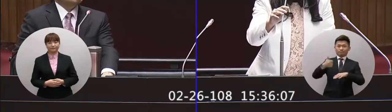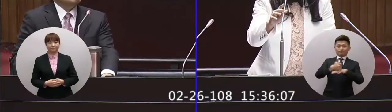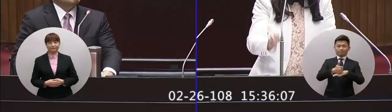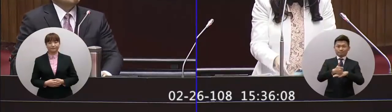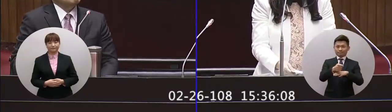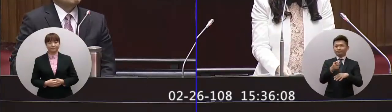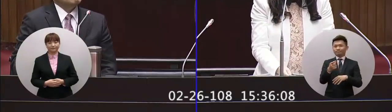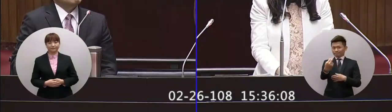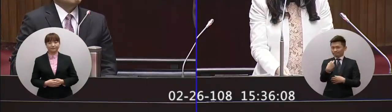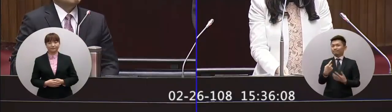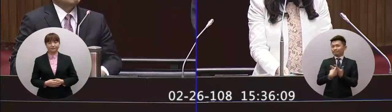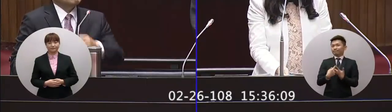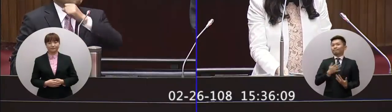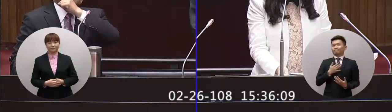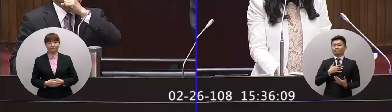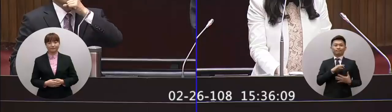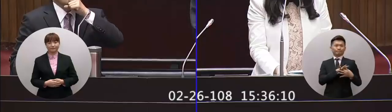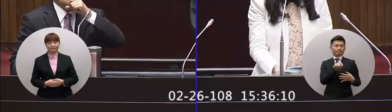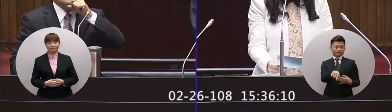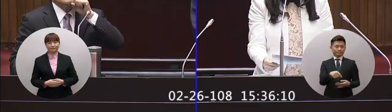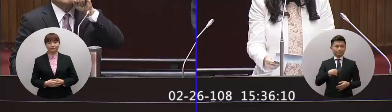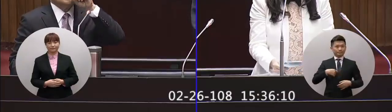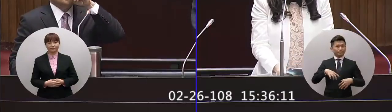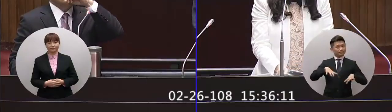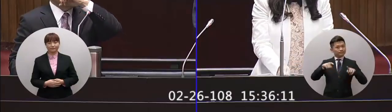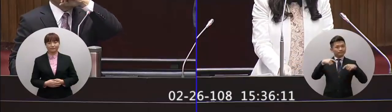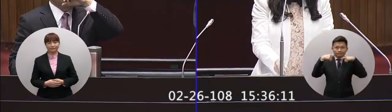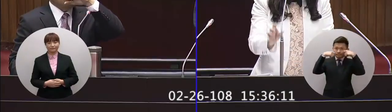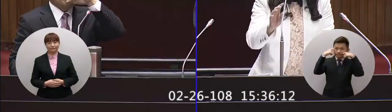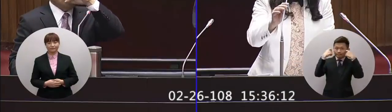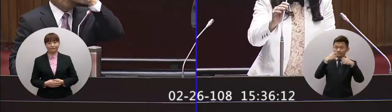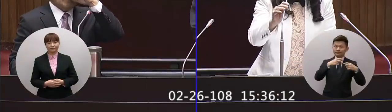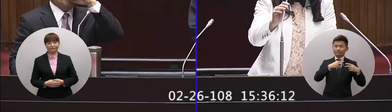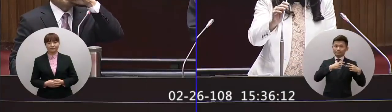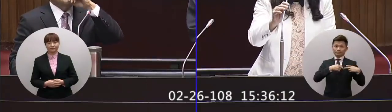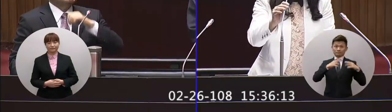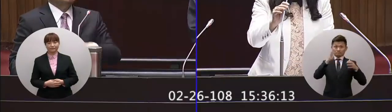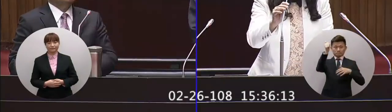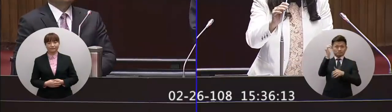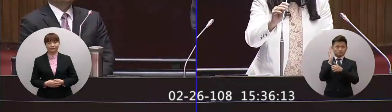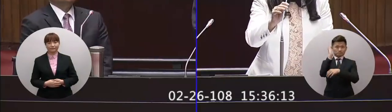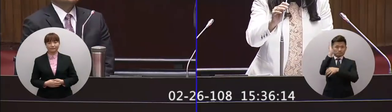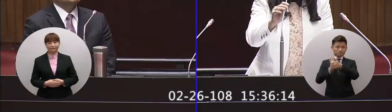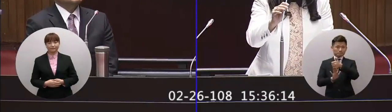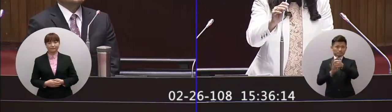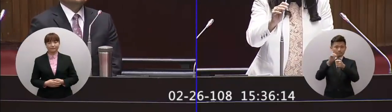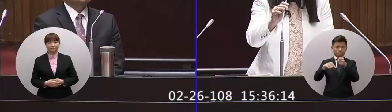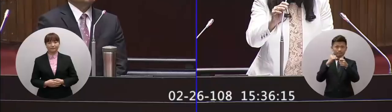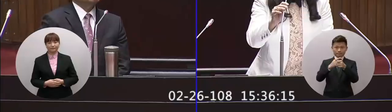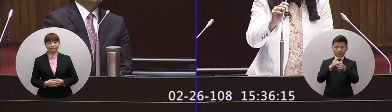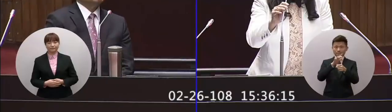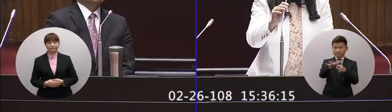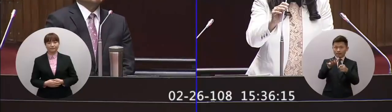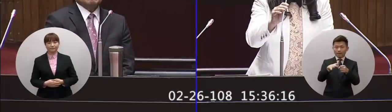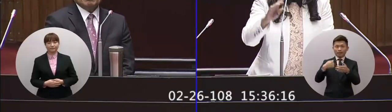明白我今天想要關切的就是一開始我想要了解一下蔡政府在這個上任中年的時候兩岸關係